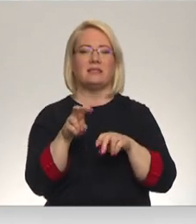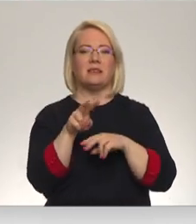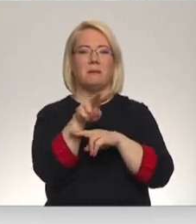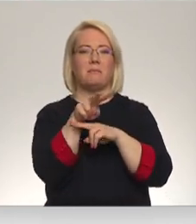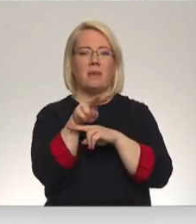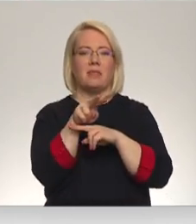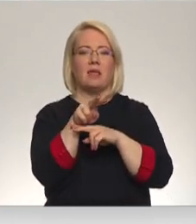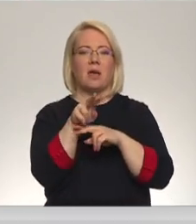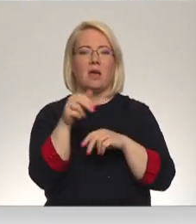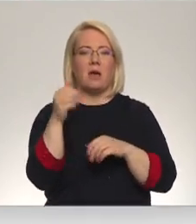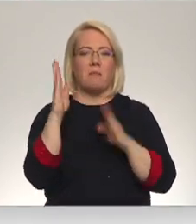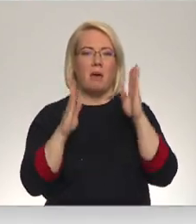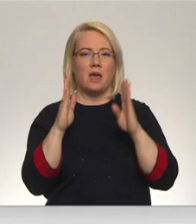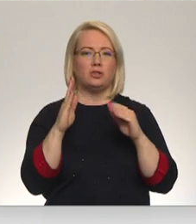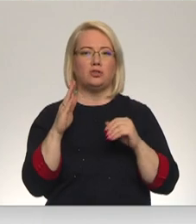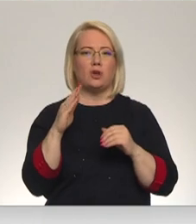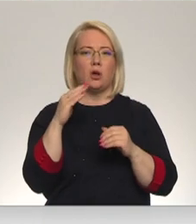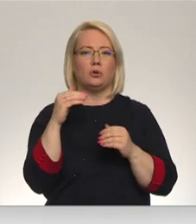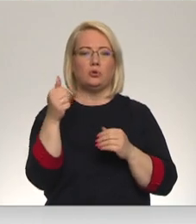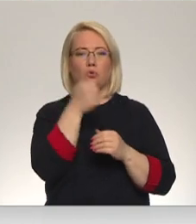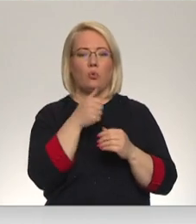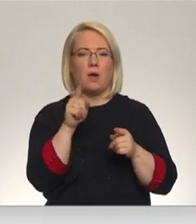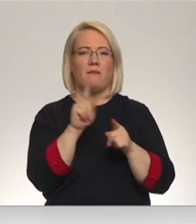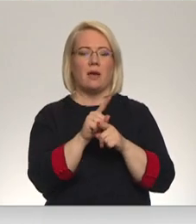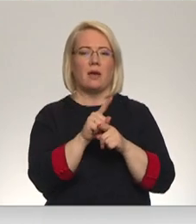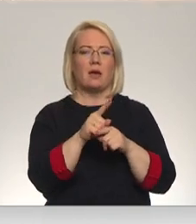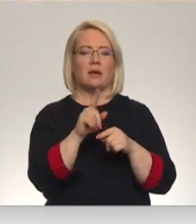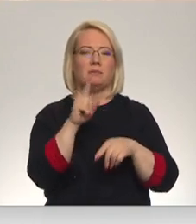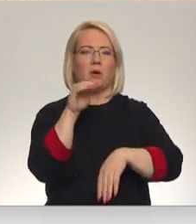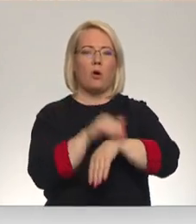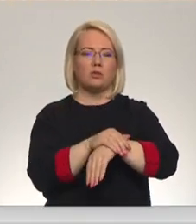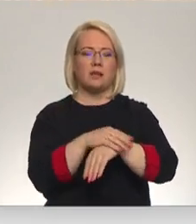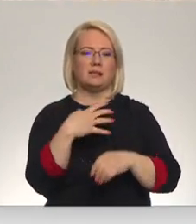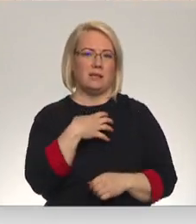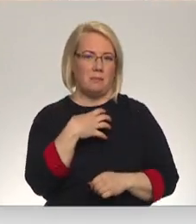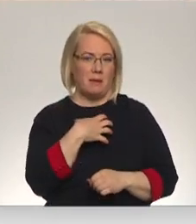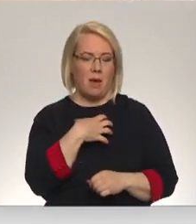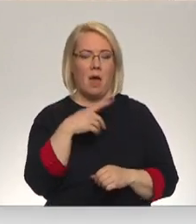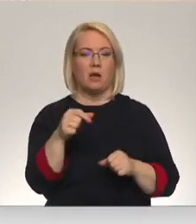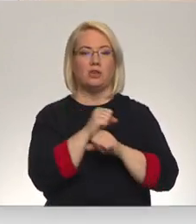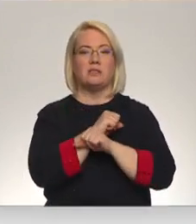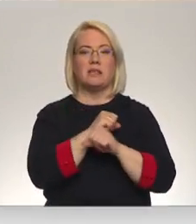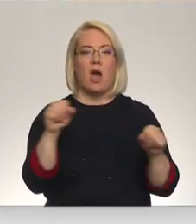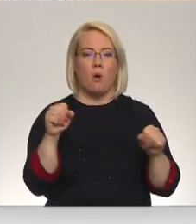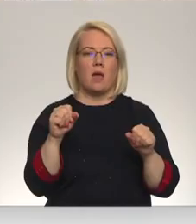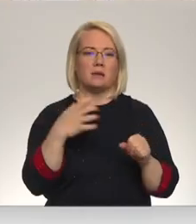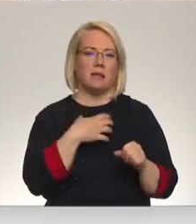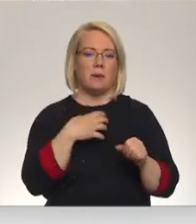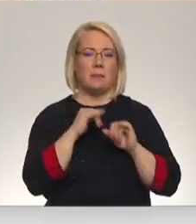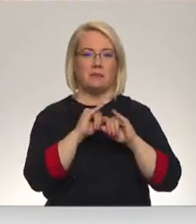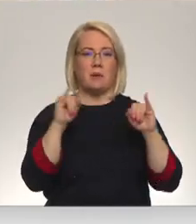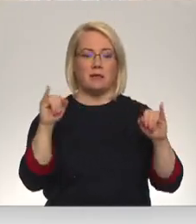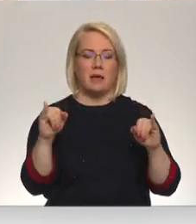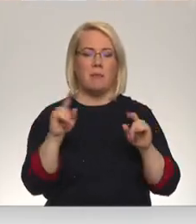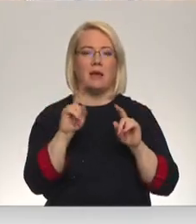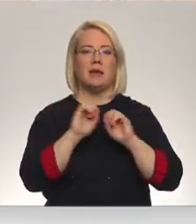jānodod no 2014. gada, kā tika konstatēts Afrikas cūku mēris. Straujā Afrikas cūku mēra izplatība skaidrojama